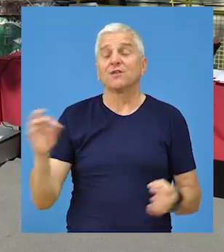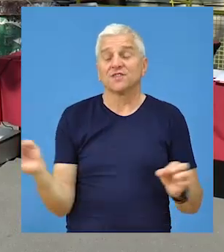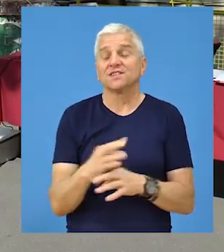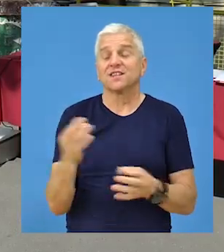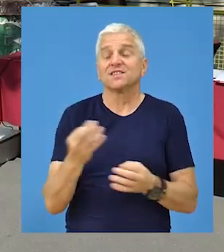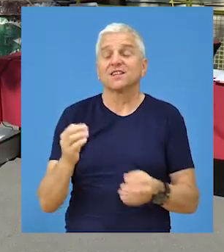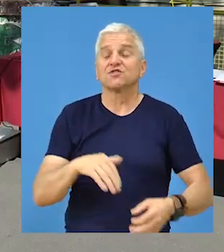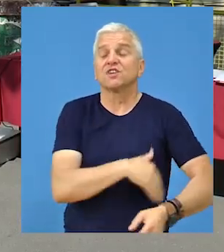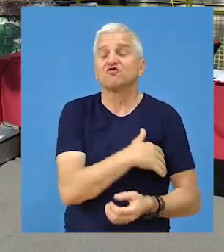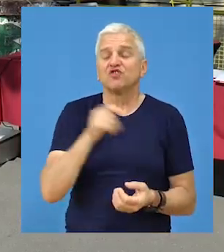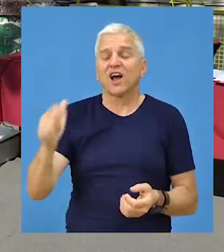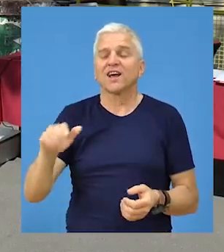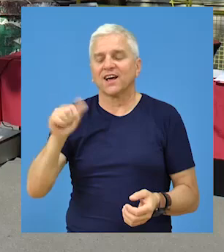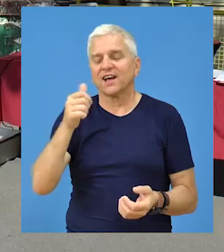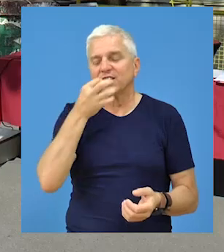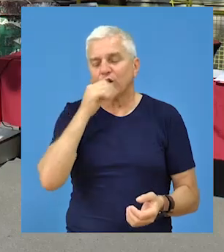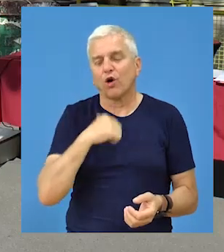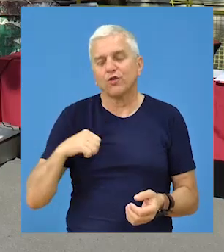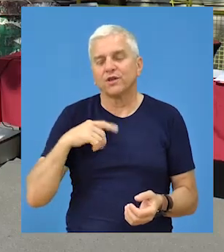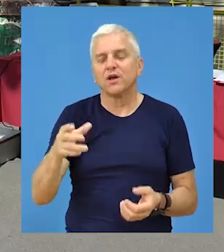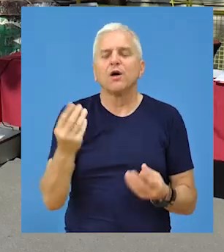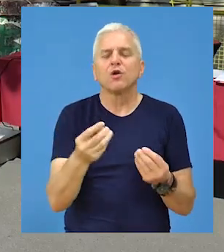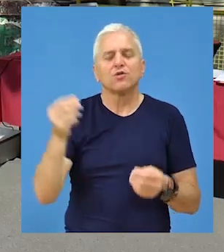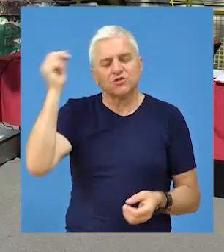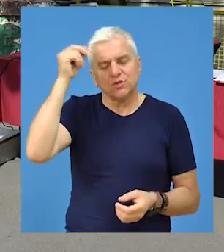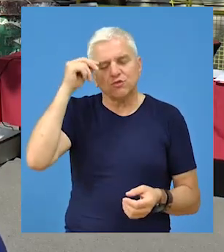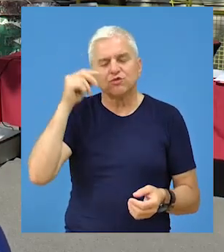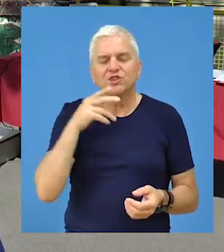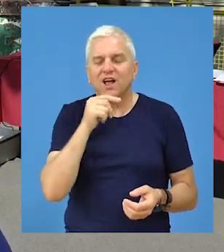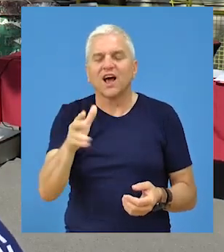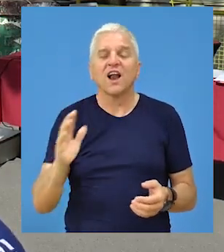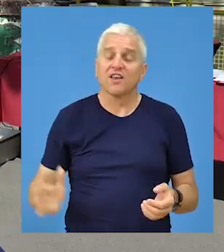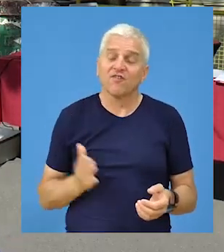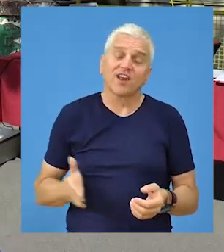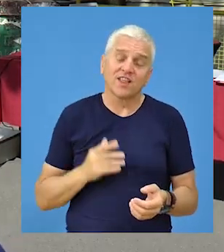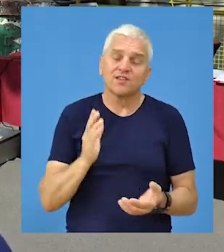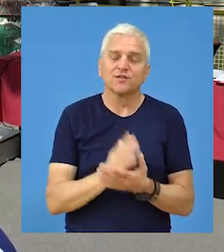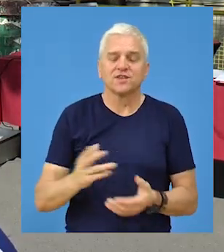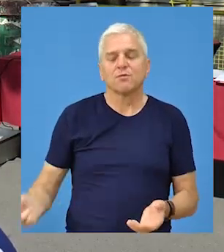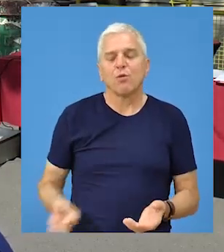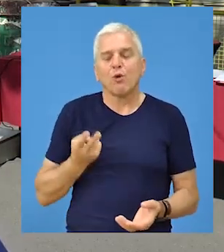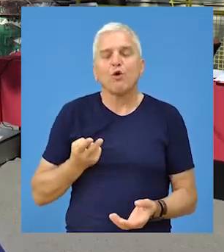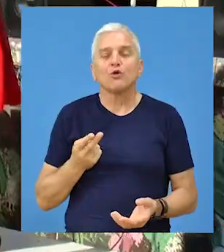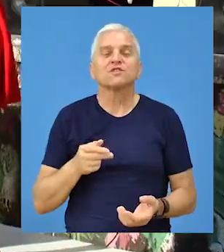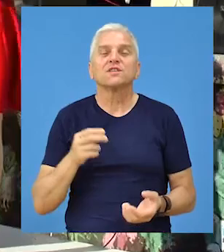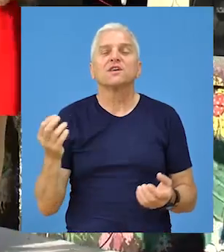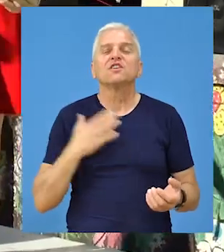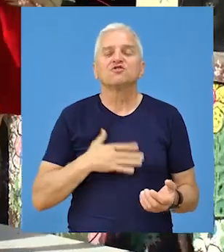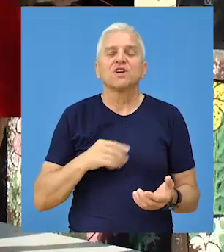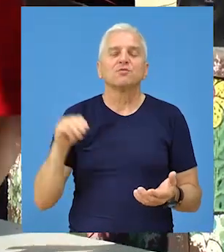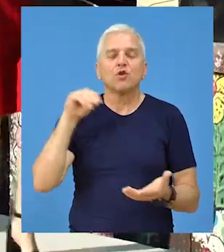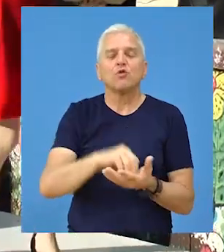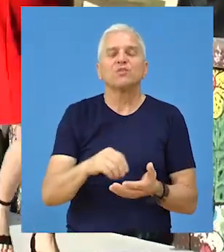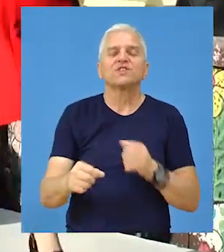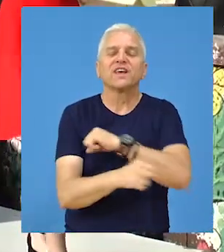Veoma sam sresna što sam djaka generacije, mnogo sam učila da bih to postigla, ali vredilo je i veoma sam ponosna. Želila